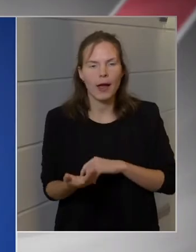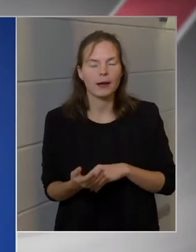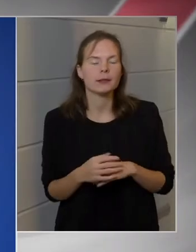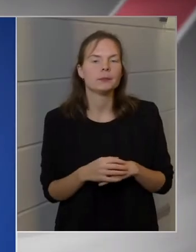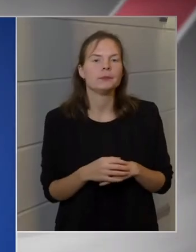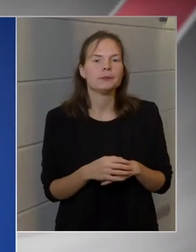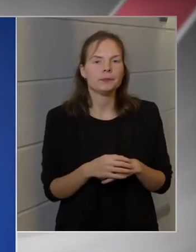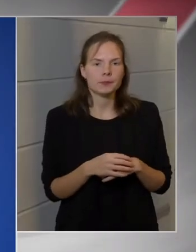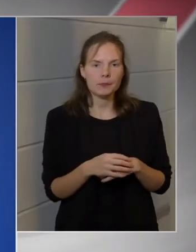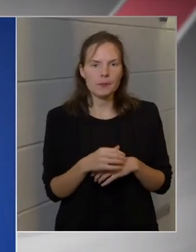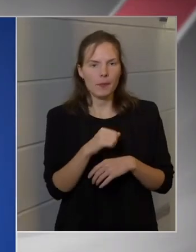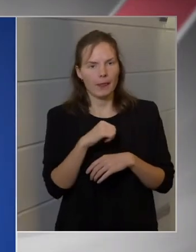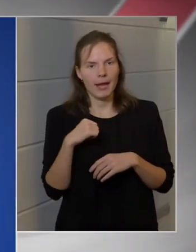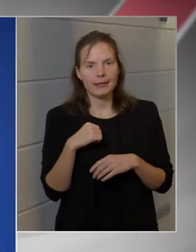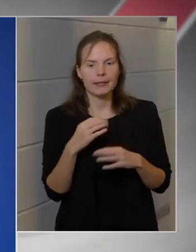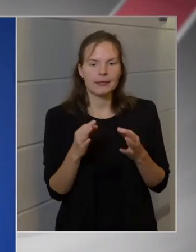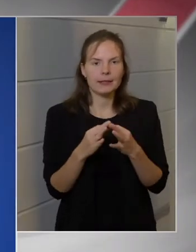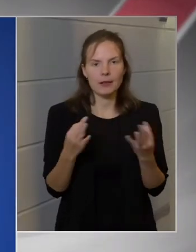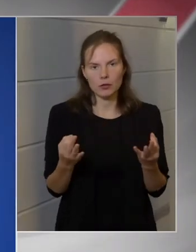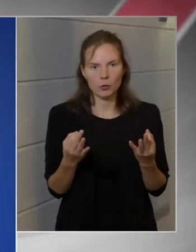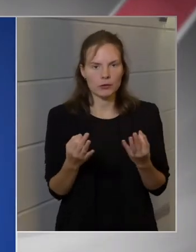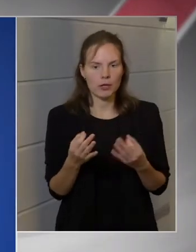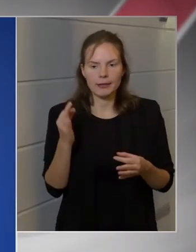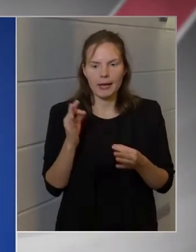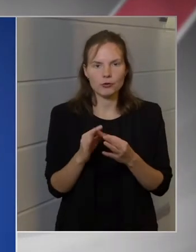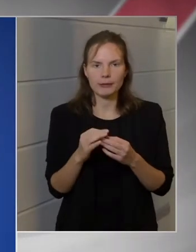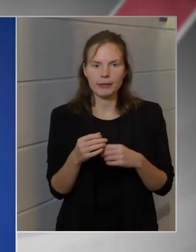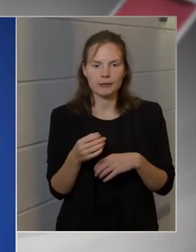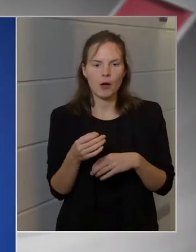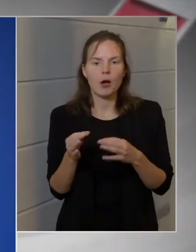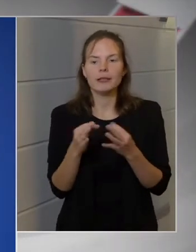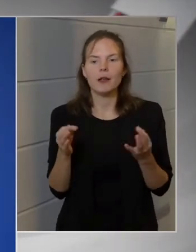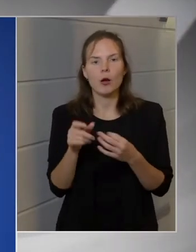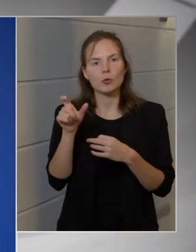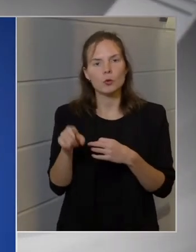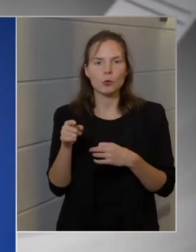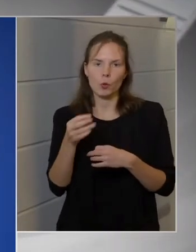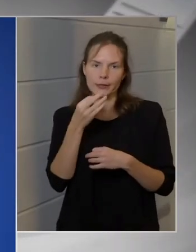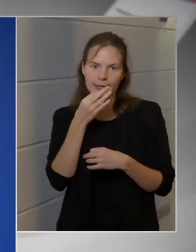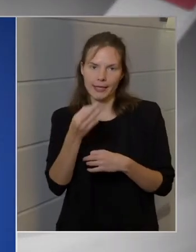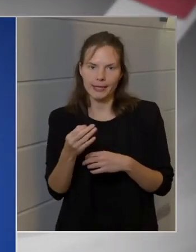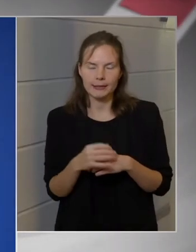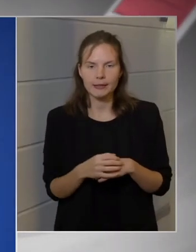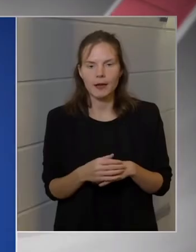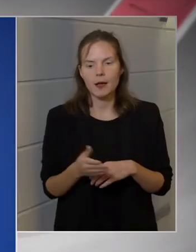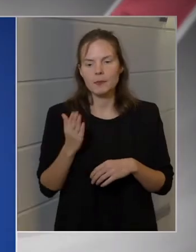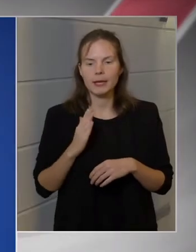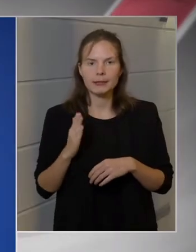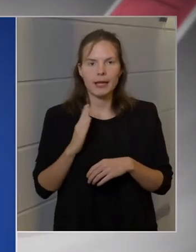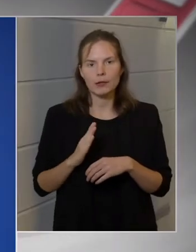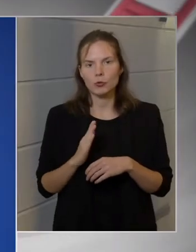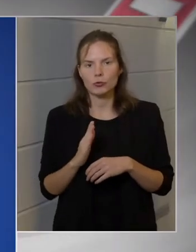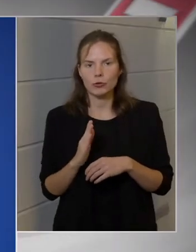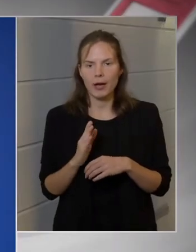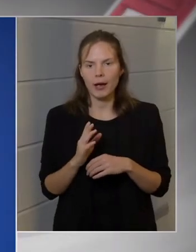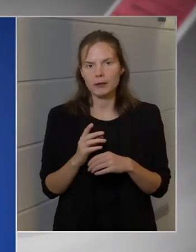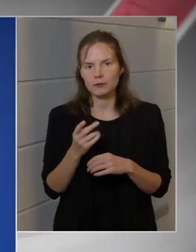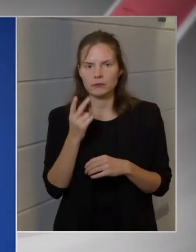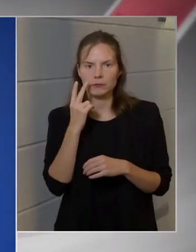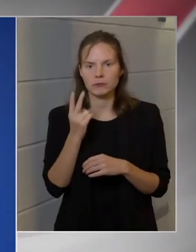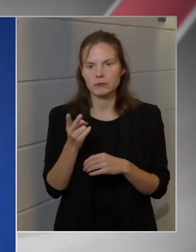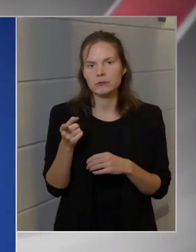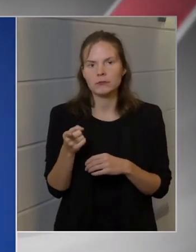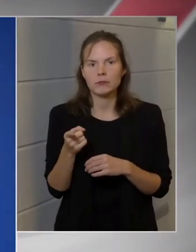jelösszem, hogy egyedi nyilatkozók esetében nyilatkozót kérdezze erről, de azért a mértányosság egyében mégisleg egy operatív törzs tag,